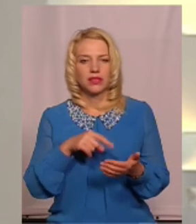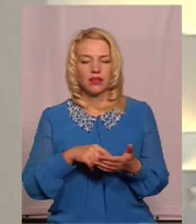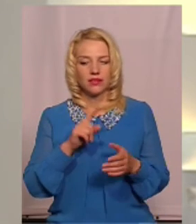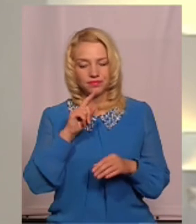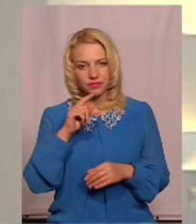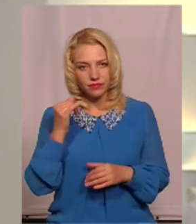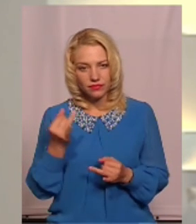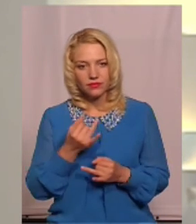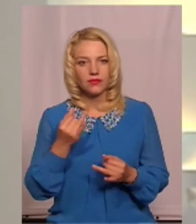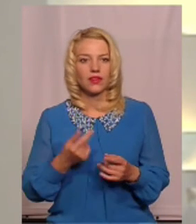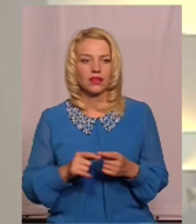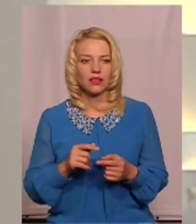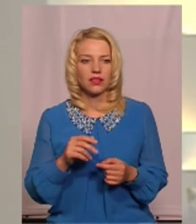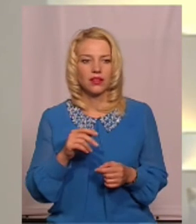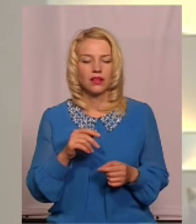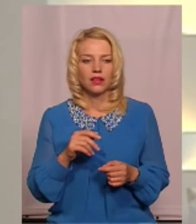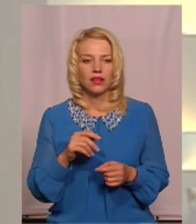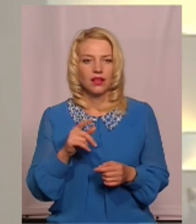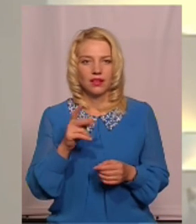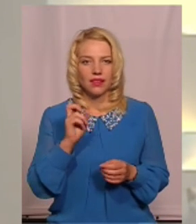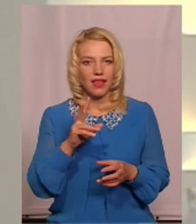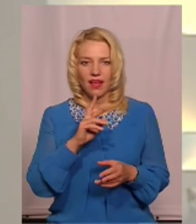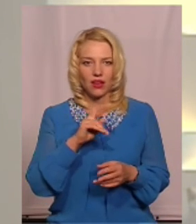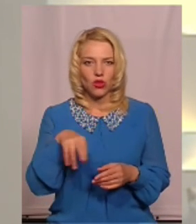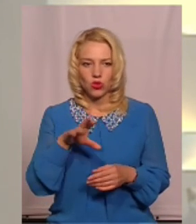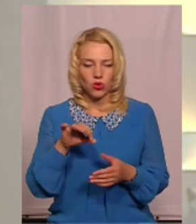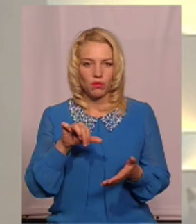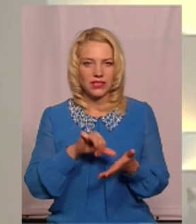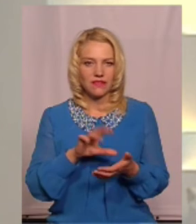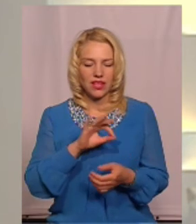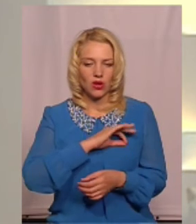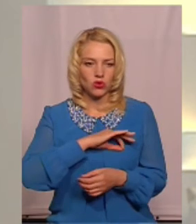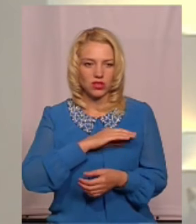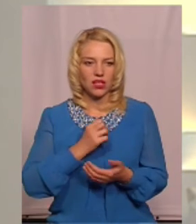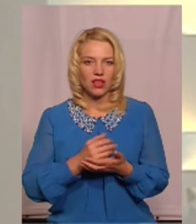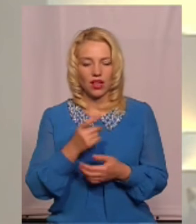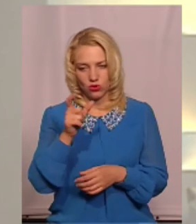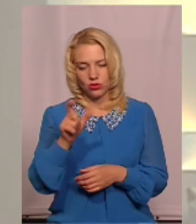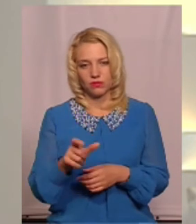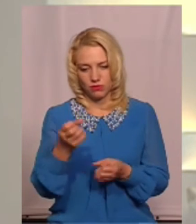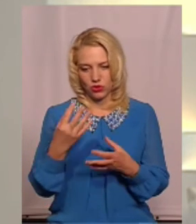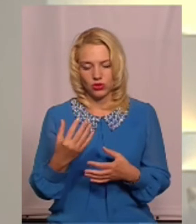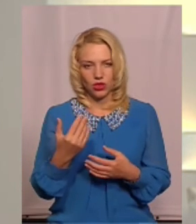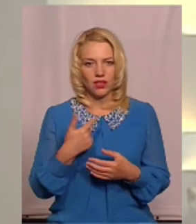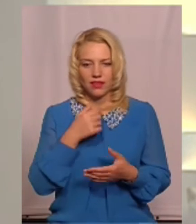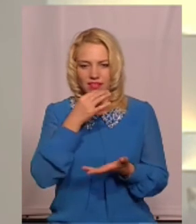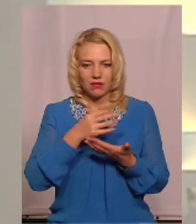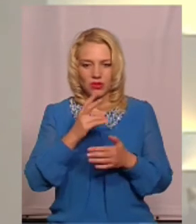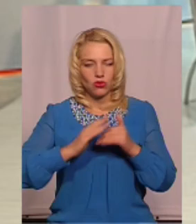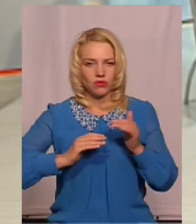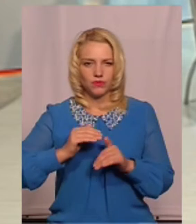не як до представниці юстиції, а як до містянки, жителя міста